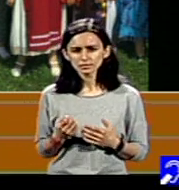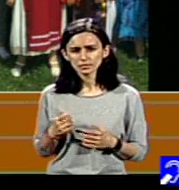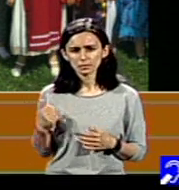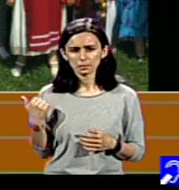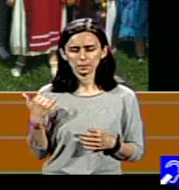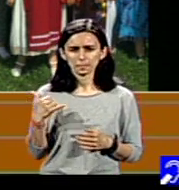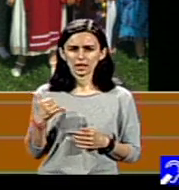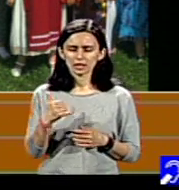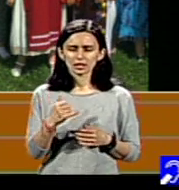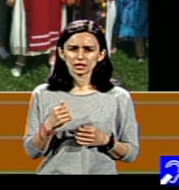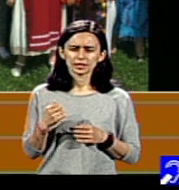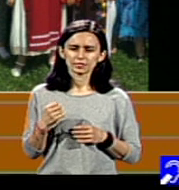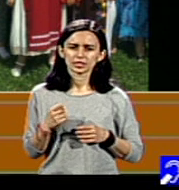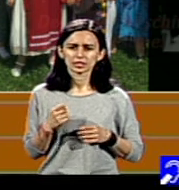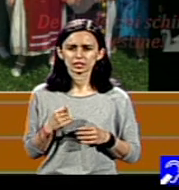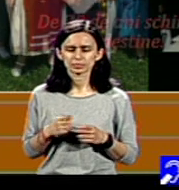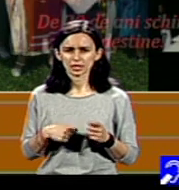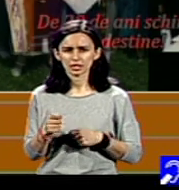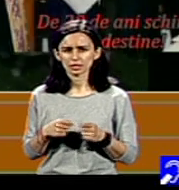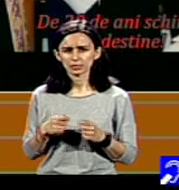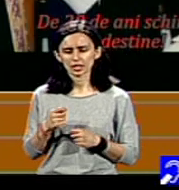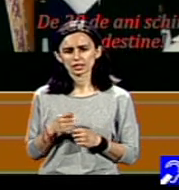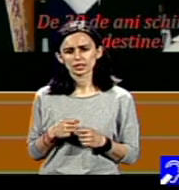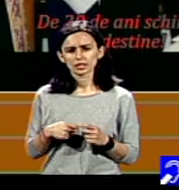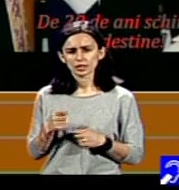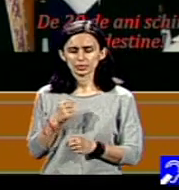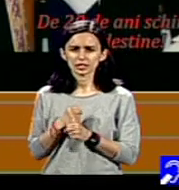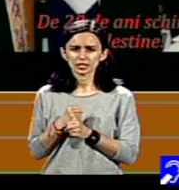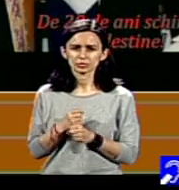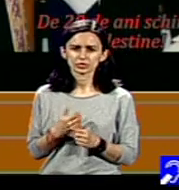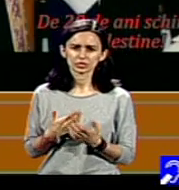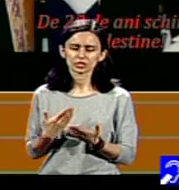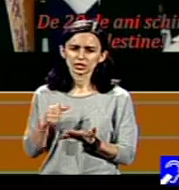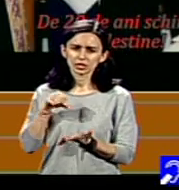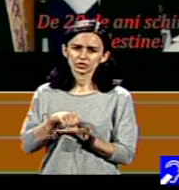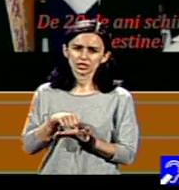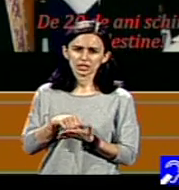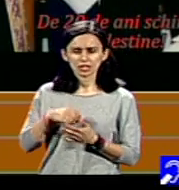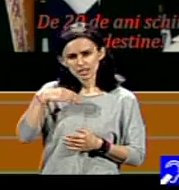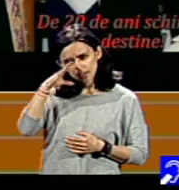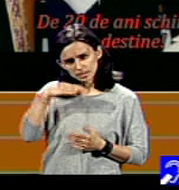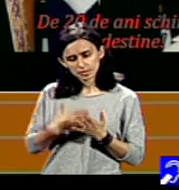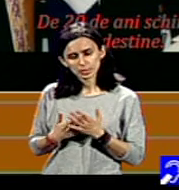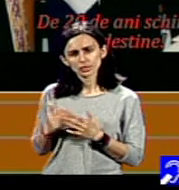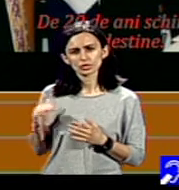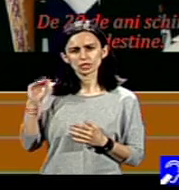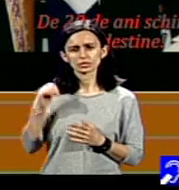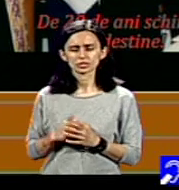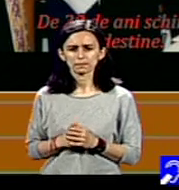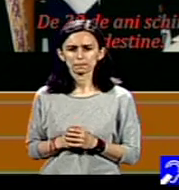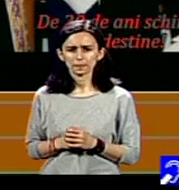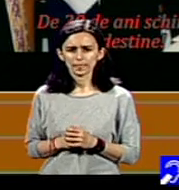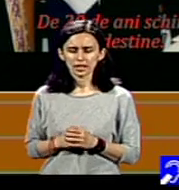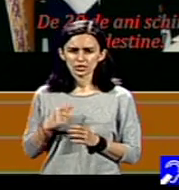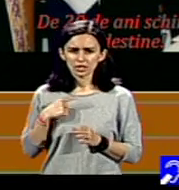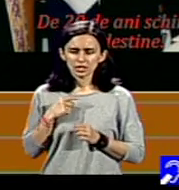spre piața muncii și spre centrele de zi pentru adulți. Unii dintre ei, și este avantajul,